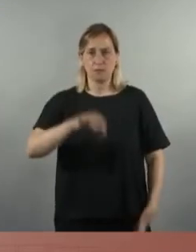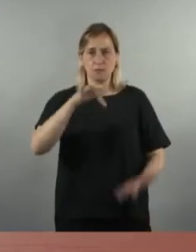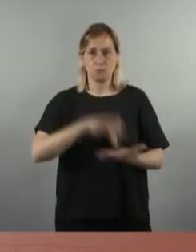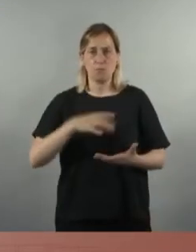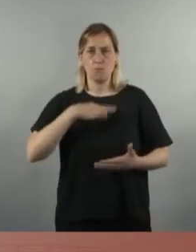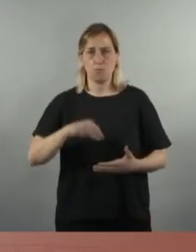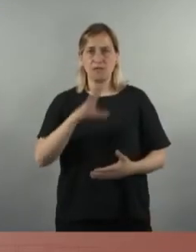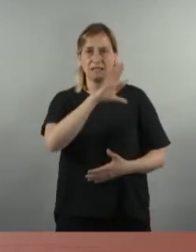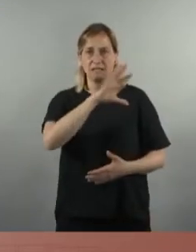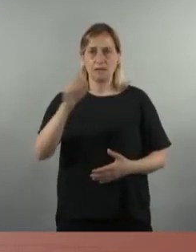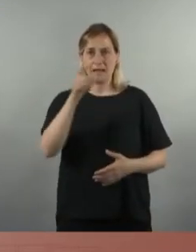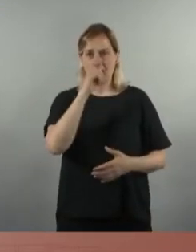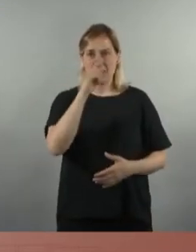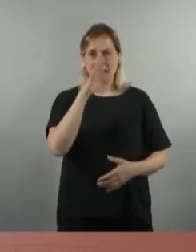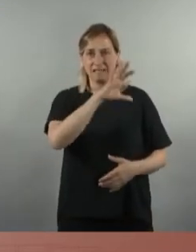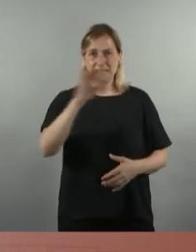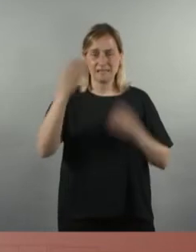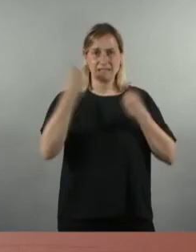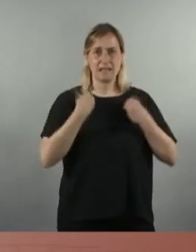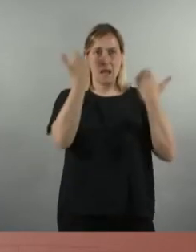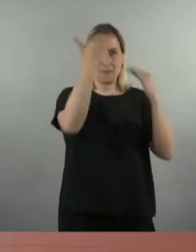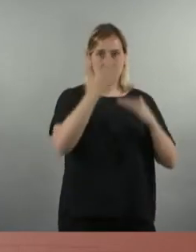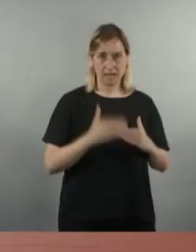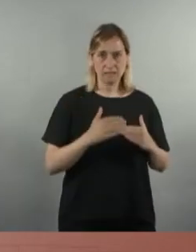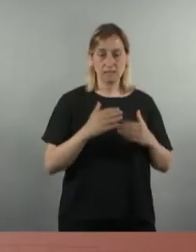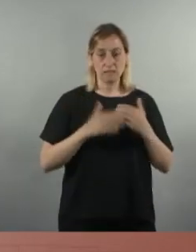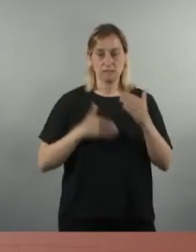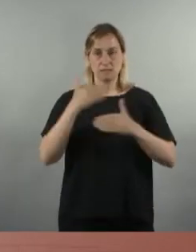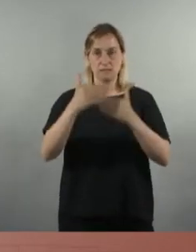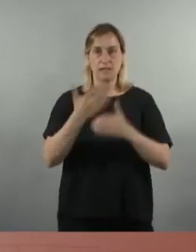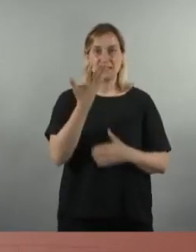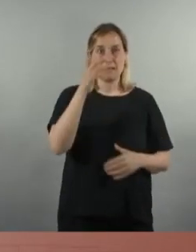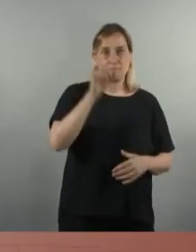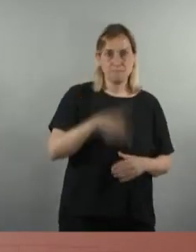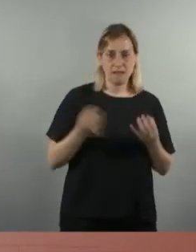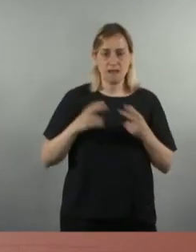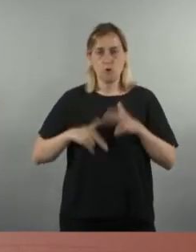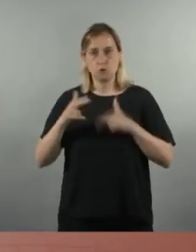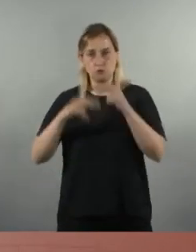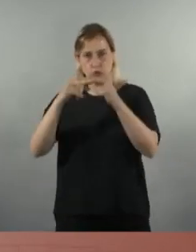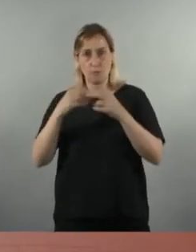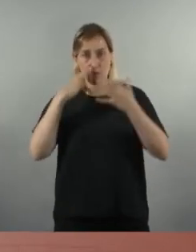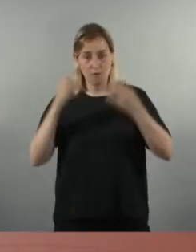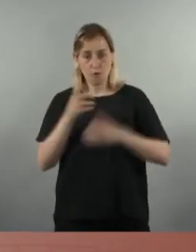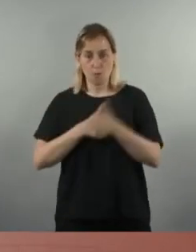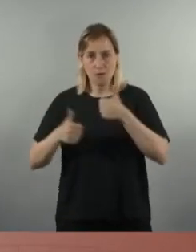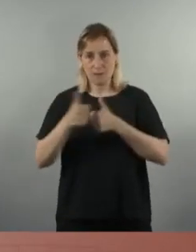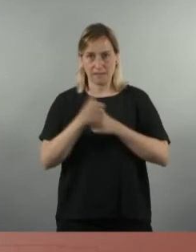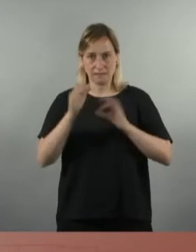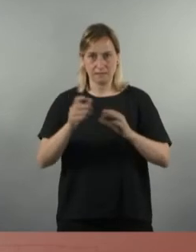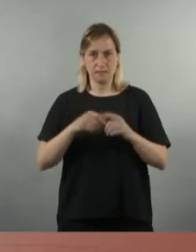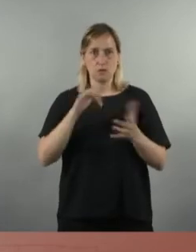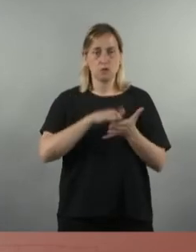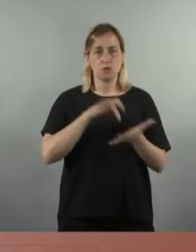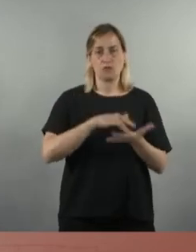500 habitatges per any. Per tant, l'avenç, aquests 5.000 no han de ser de construcció, però ja és un avenç amb el que està fent l